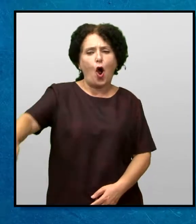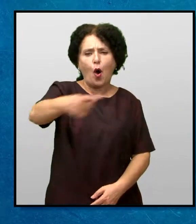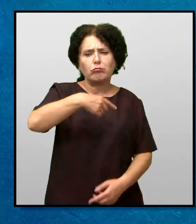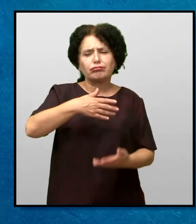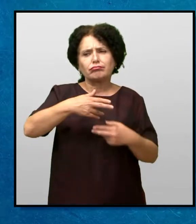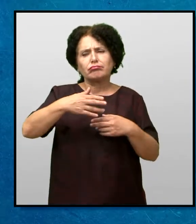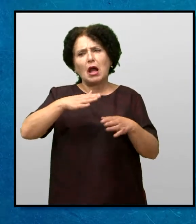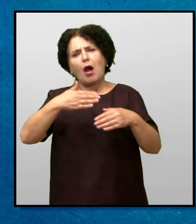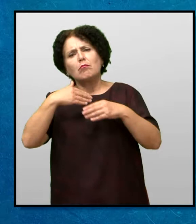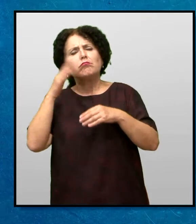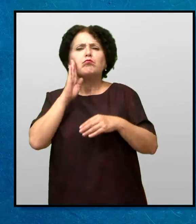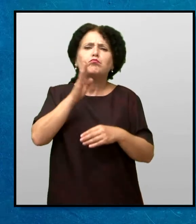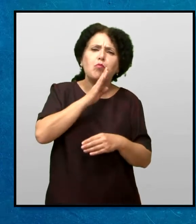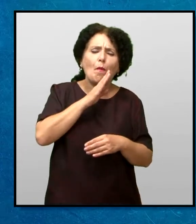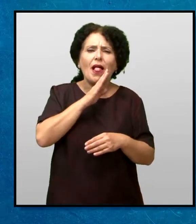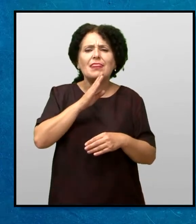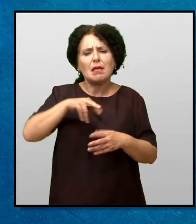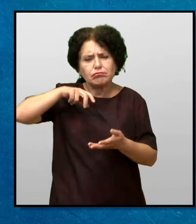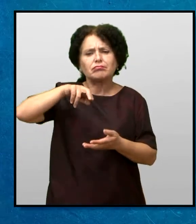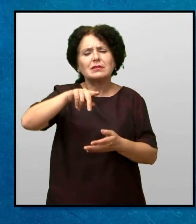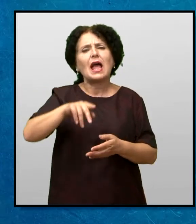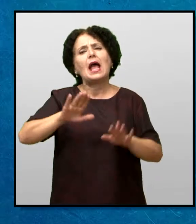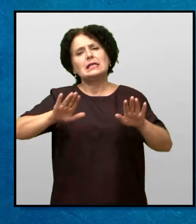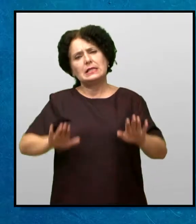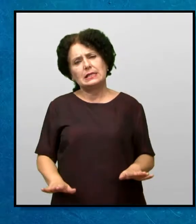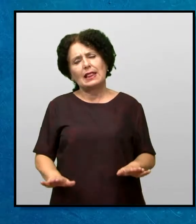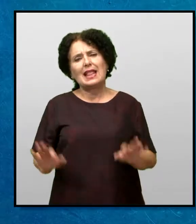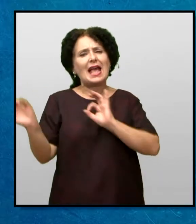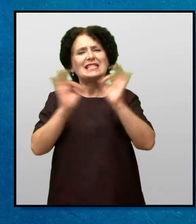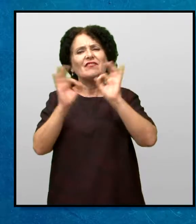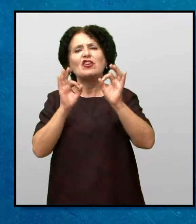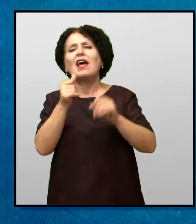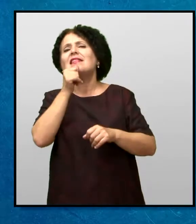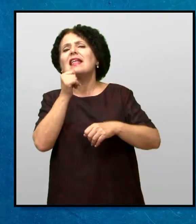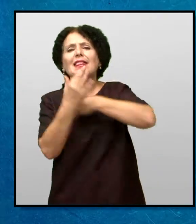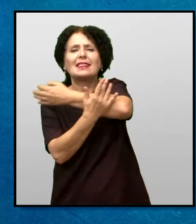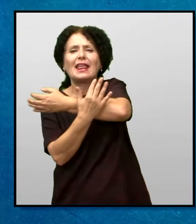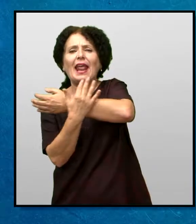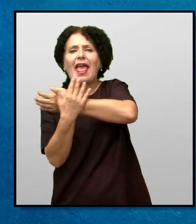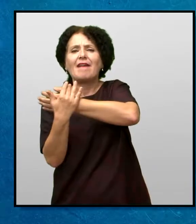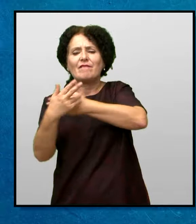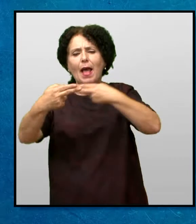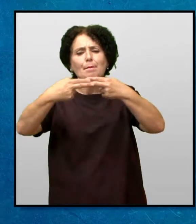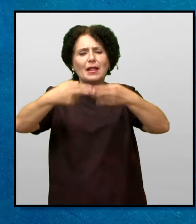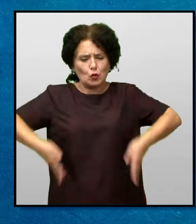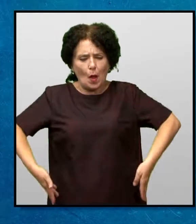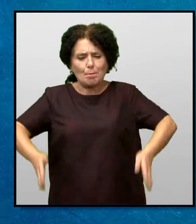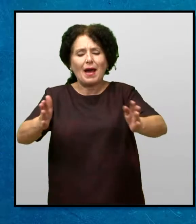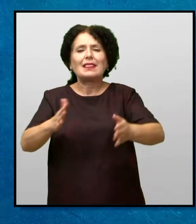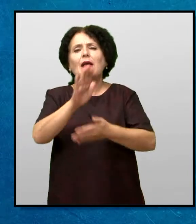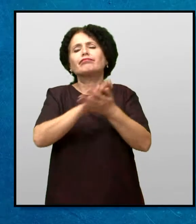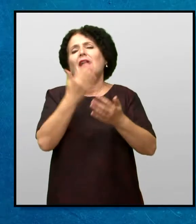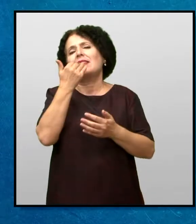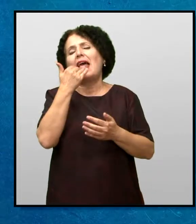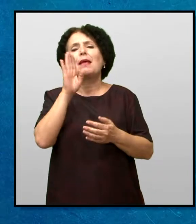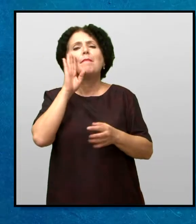Околу пладне Мери застана да се одмори Таа седна врсвежата трева близо до патот И почна да го јаде